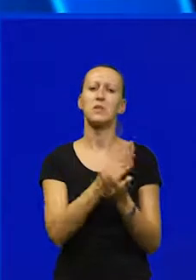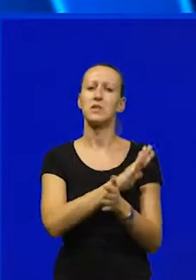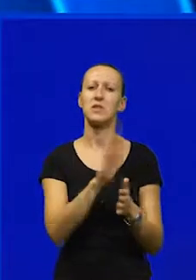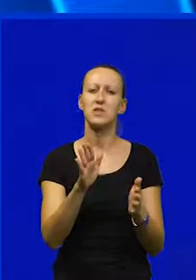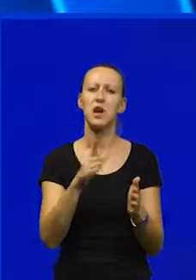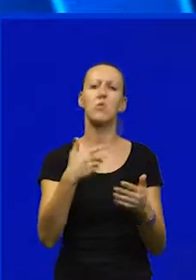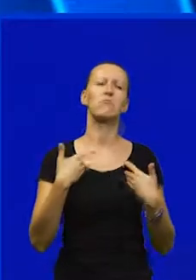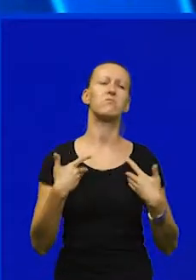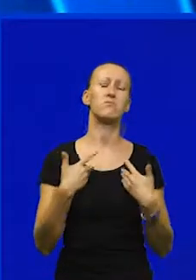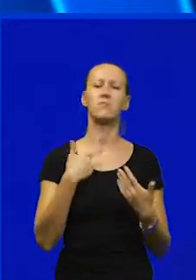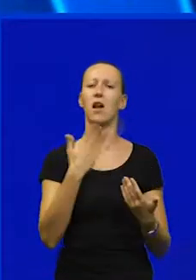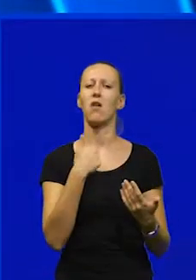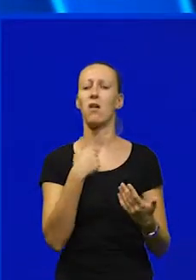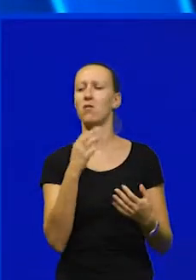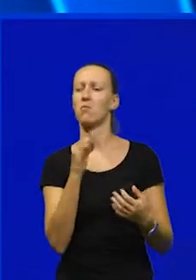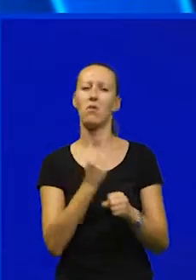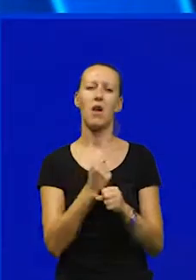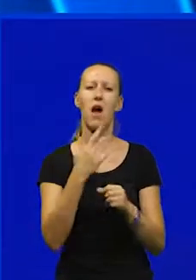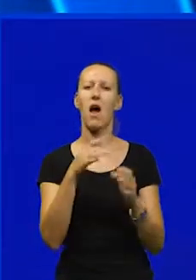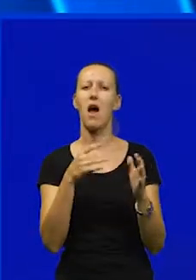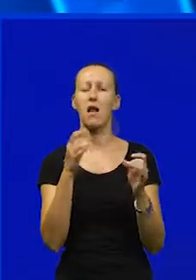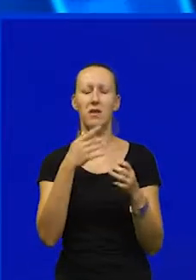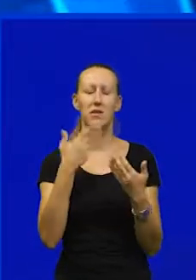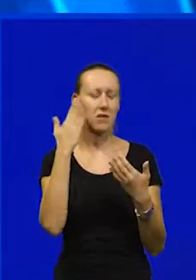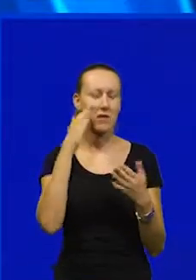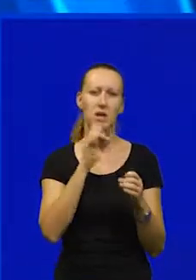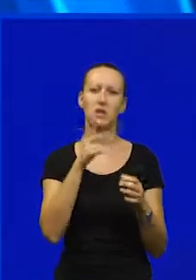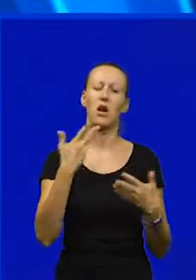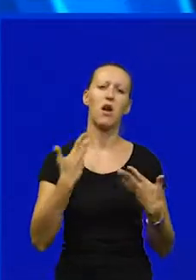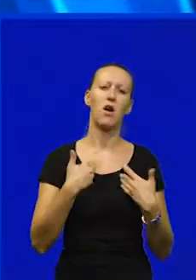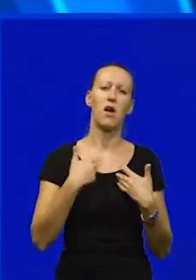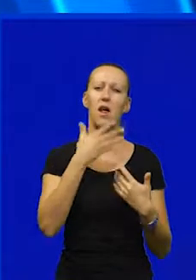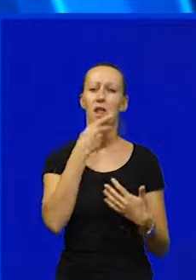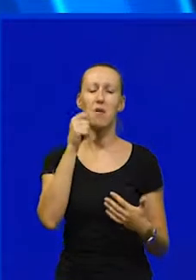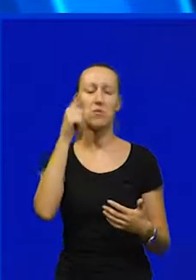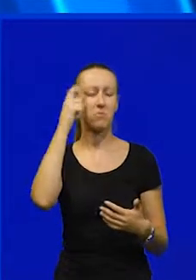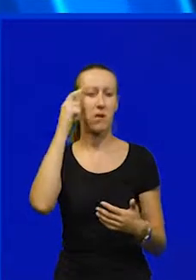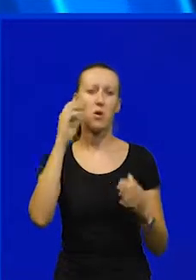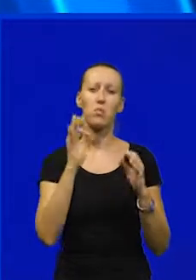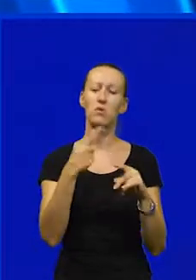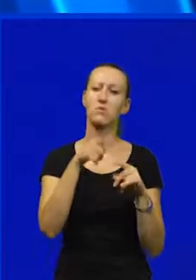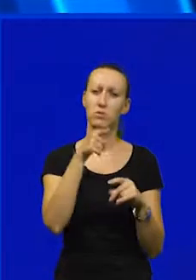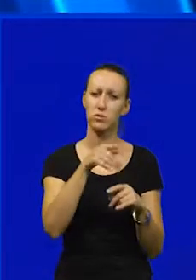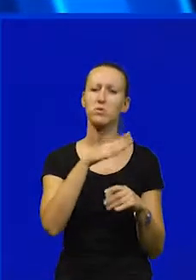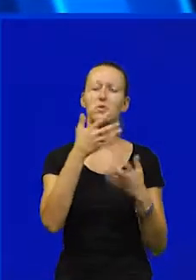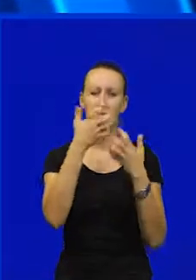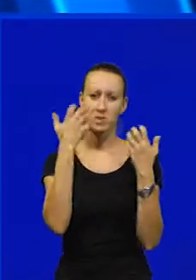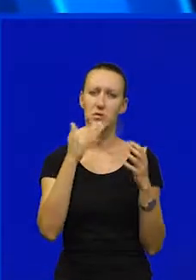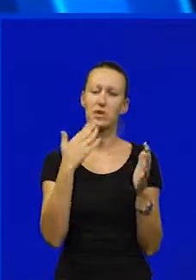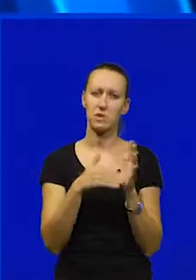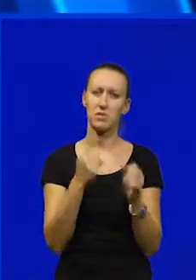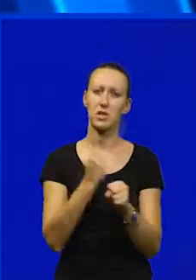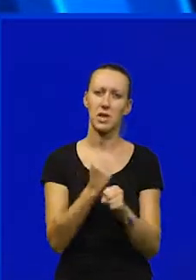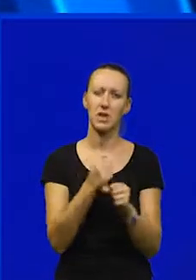dostojni i samo dopadni. Tako, jedan drugom je hvaliti kako smo lijepi i pametni. Upravo zato, dakle, svjesni smo da trebamo